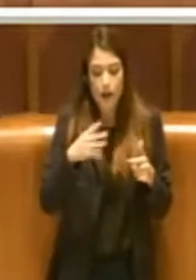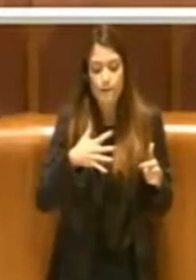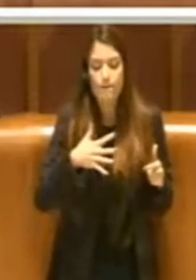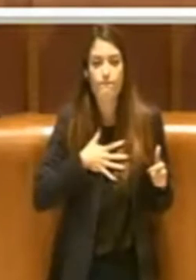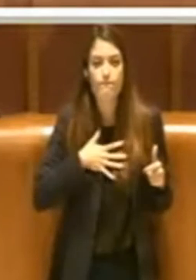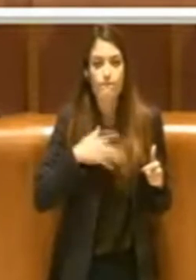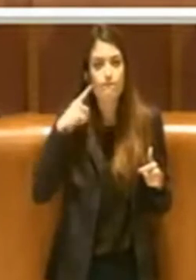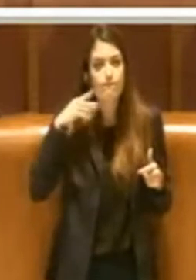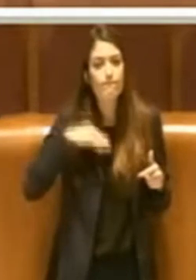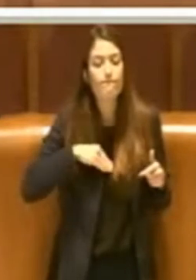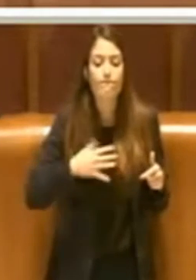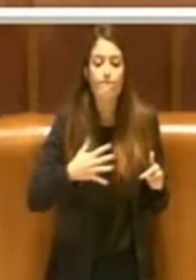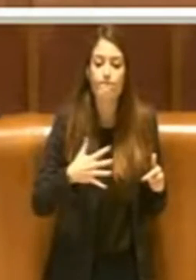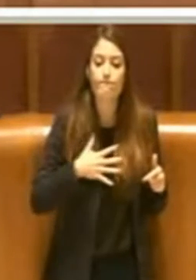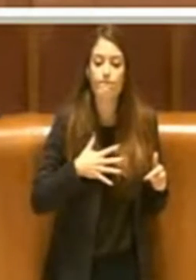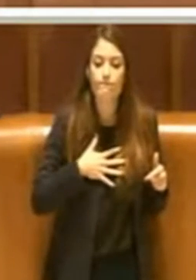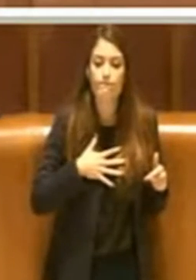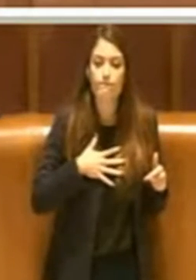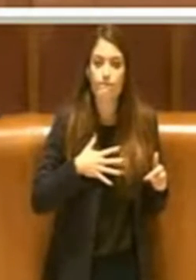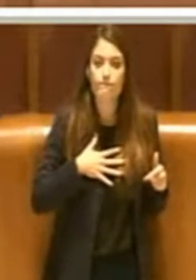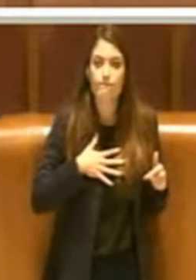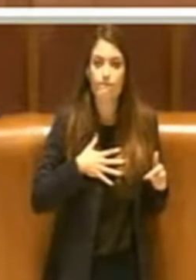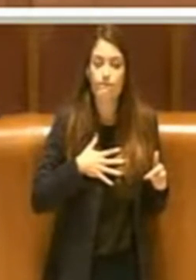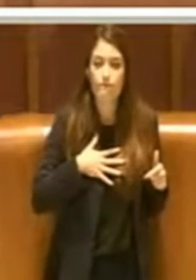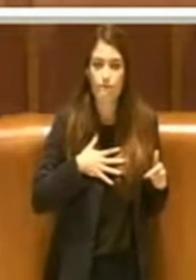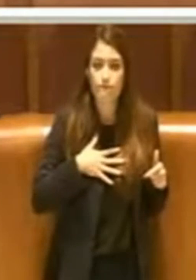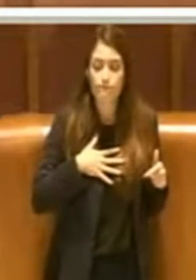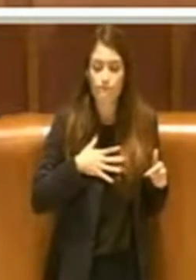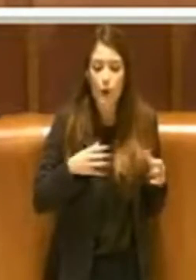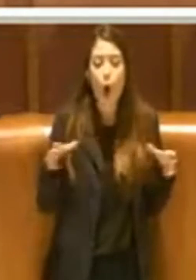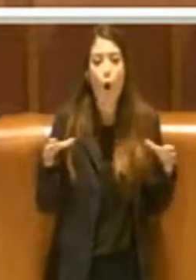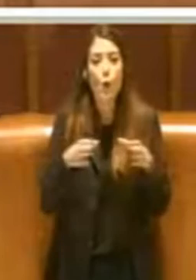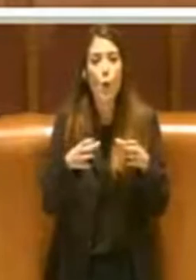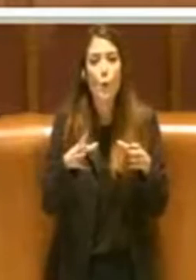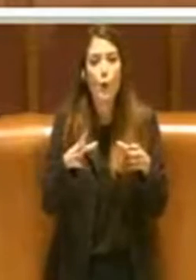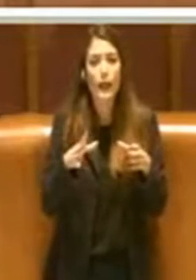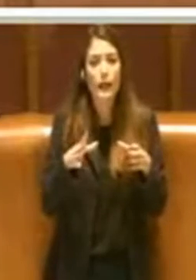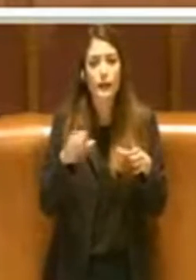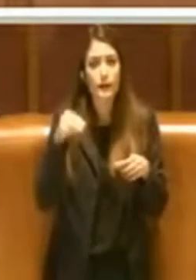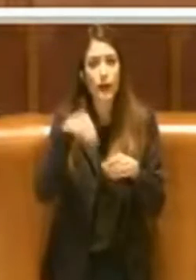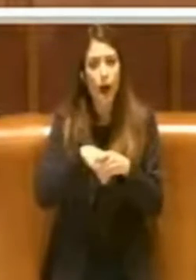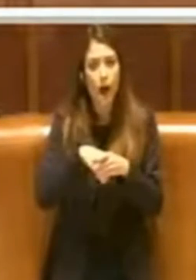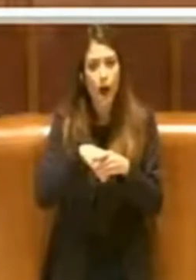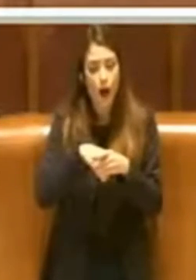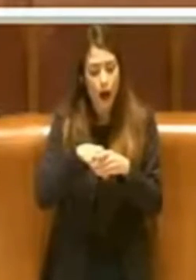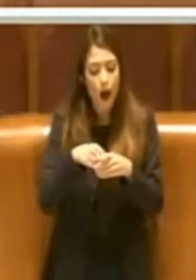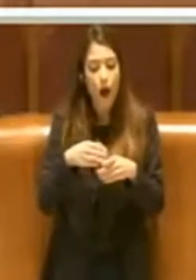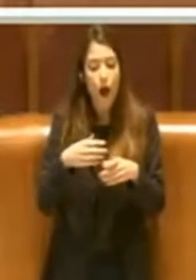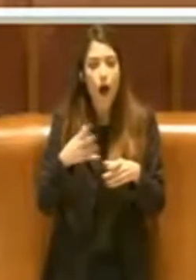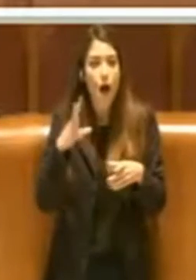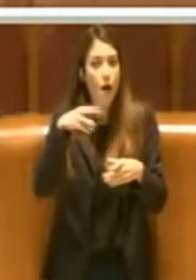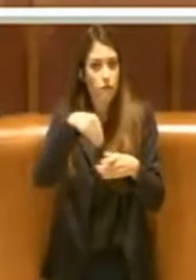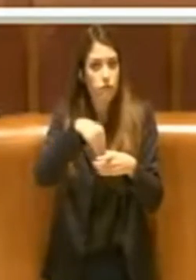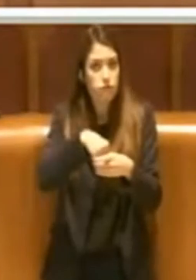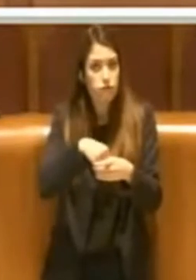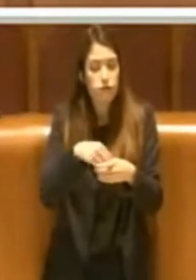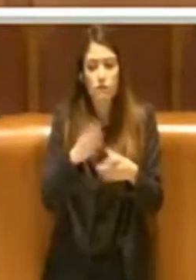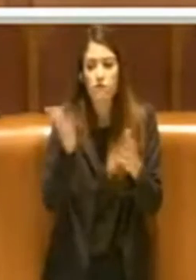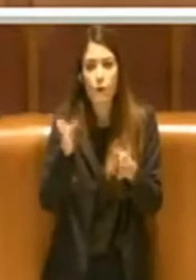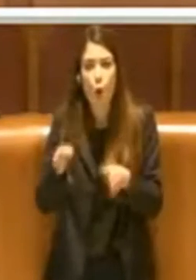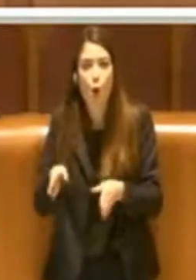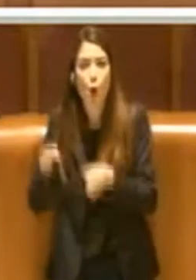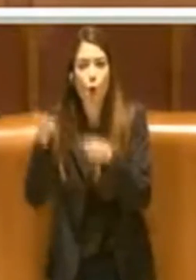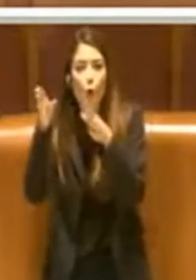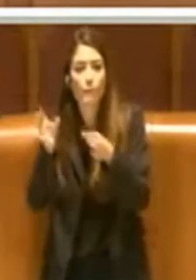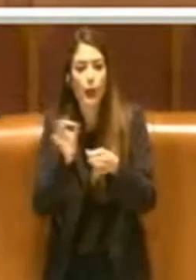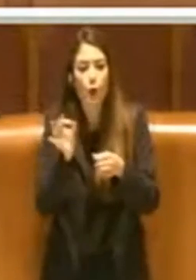quello che è un senso di appartenenza ad una comunità che può essere dal piccolo del condominio al grande